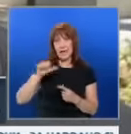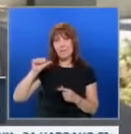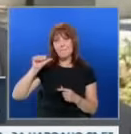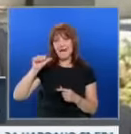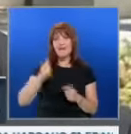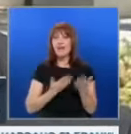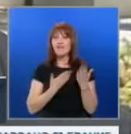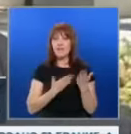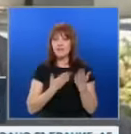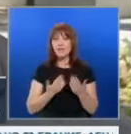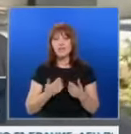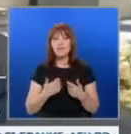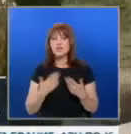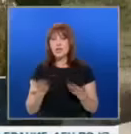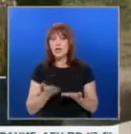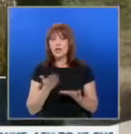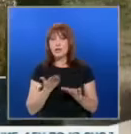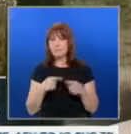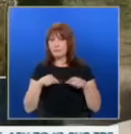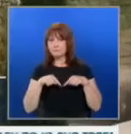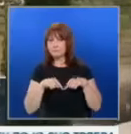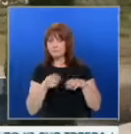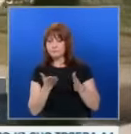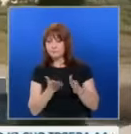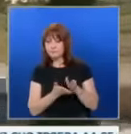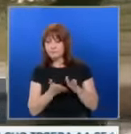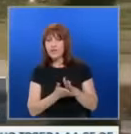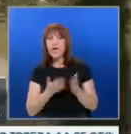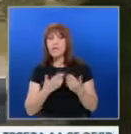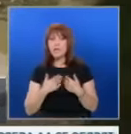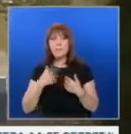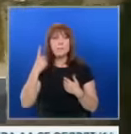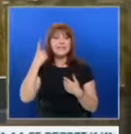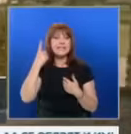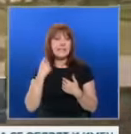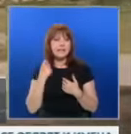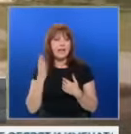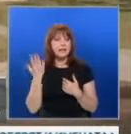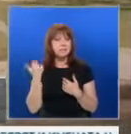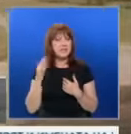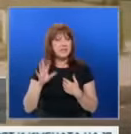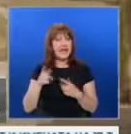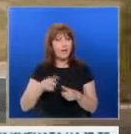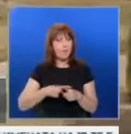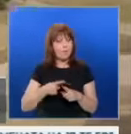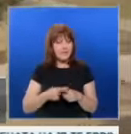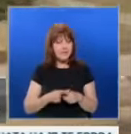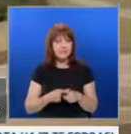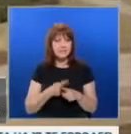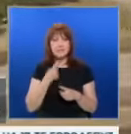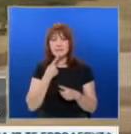вече има образовани производства. Има ми подарени сигнали преди няколко месеца за